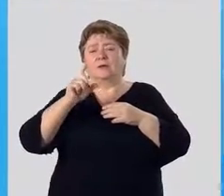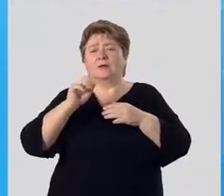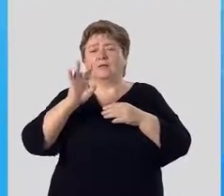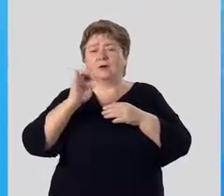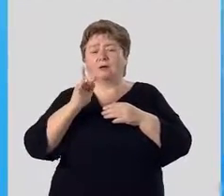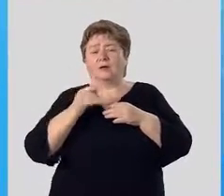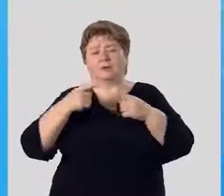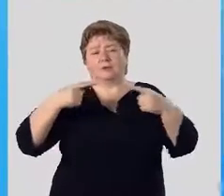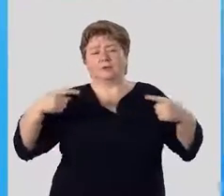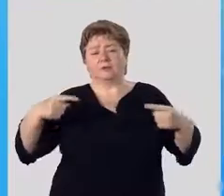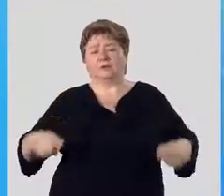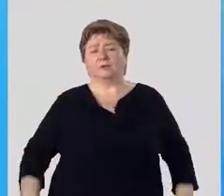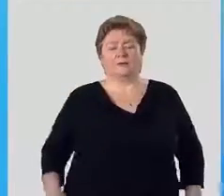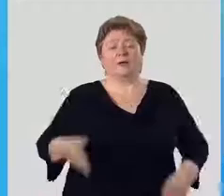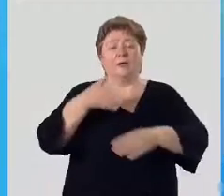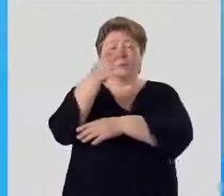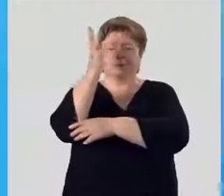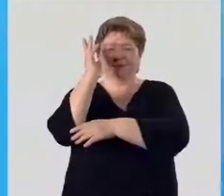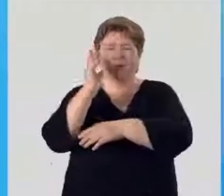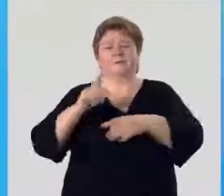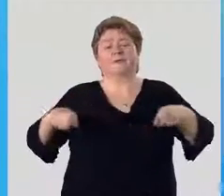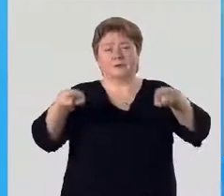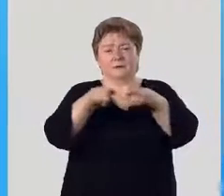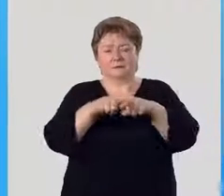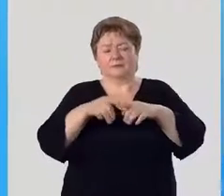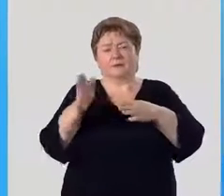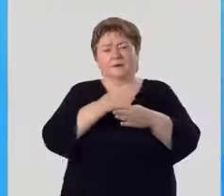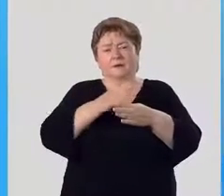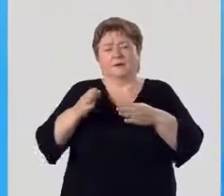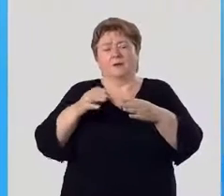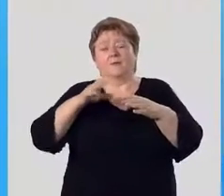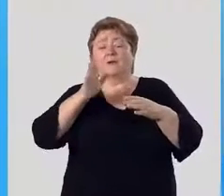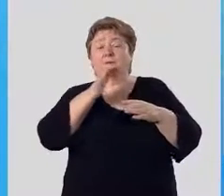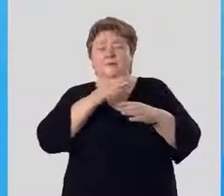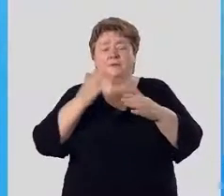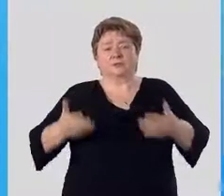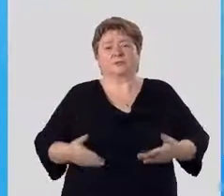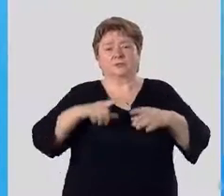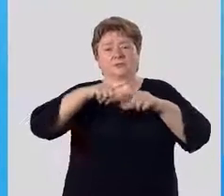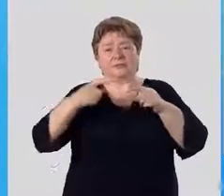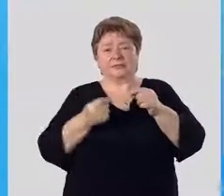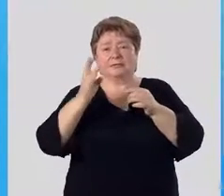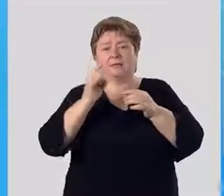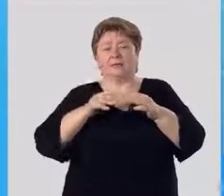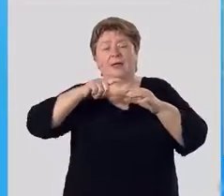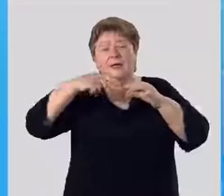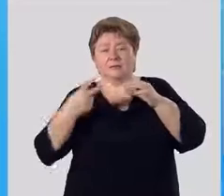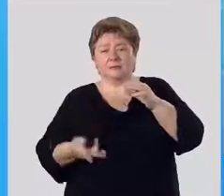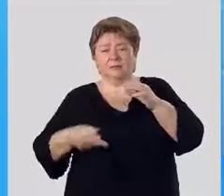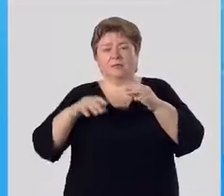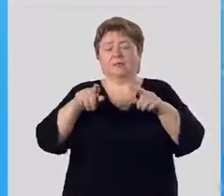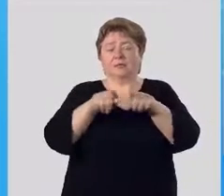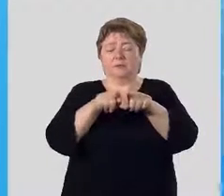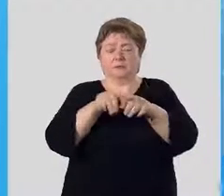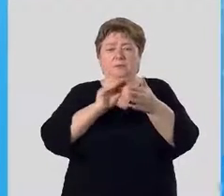эвкалипты и другие. Деревья также делятся по сроку жизни листьев, на листопадные